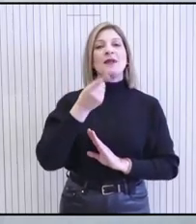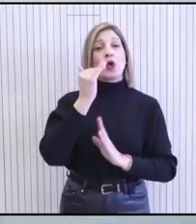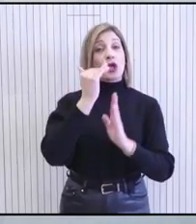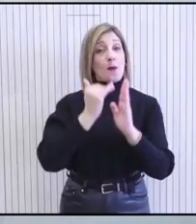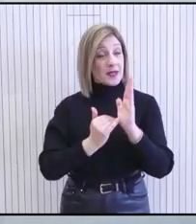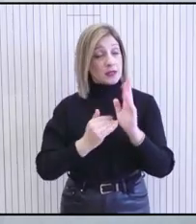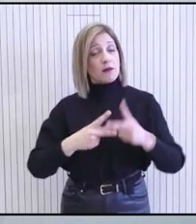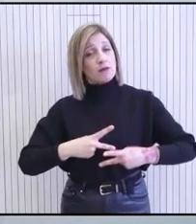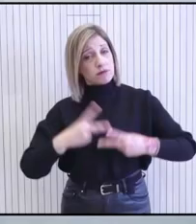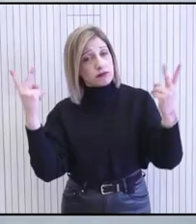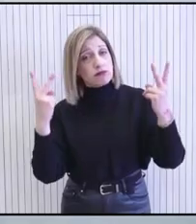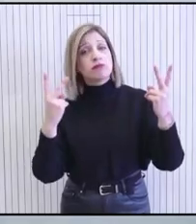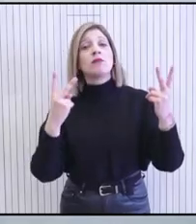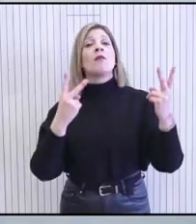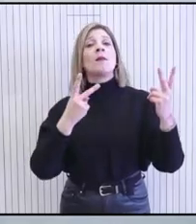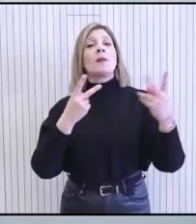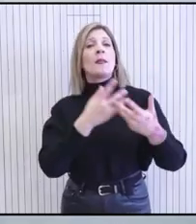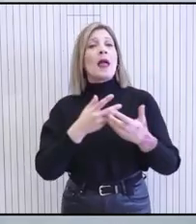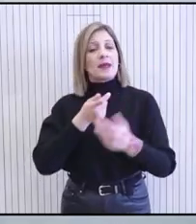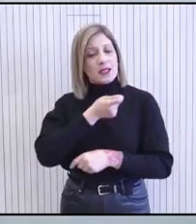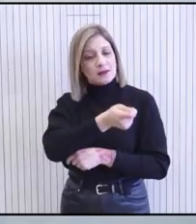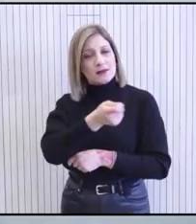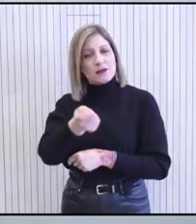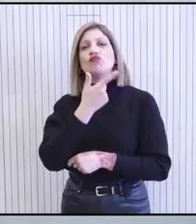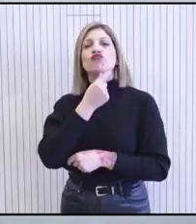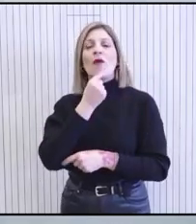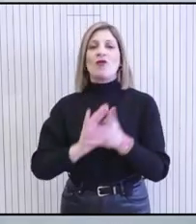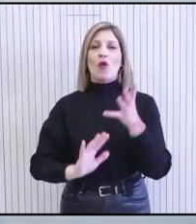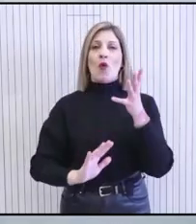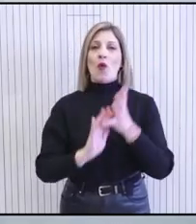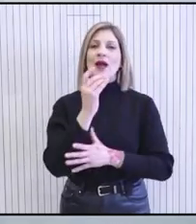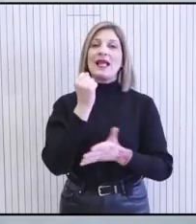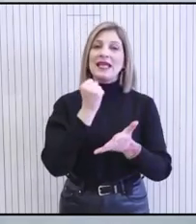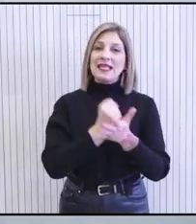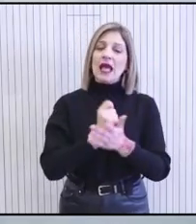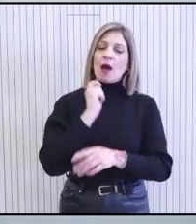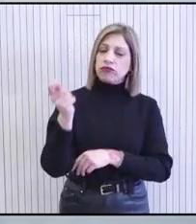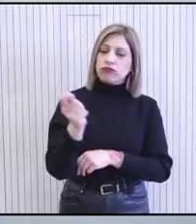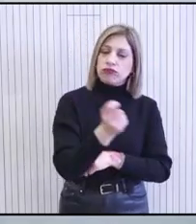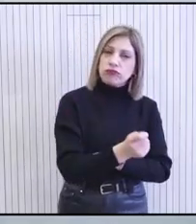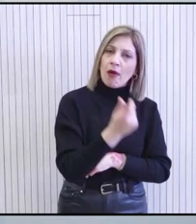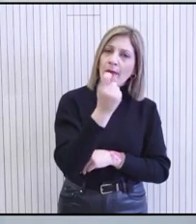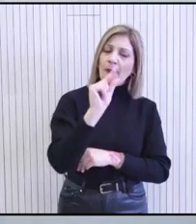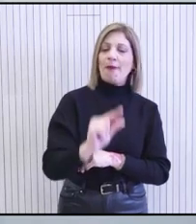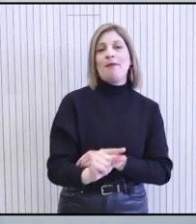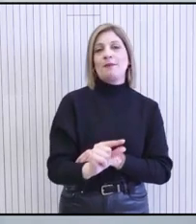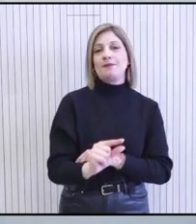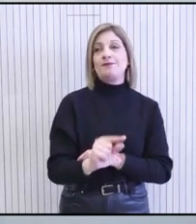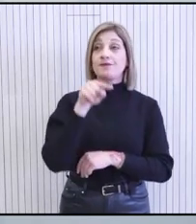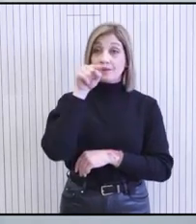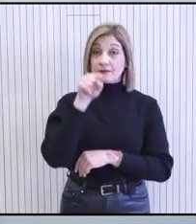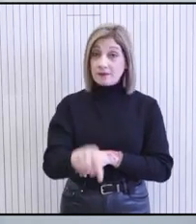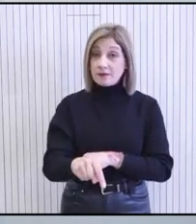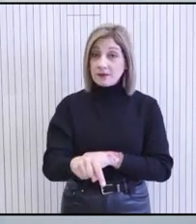επιτρέποντας τις επιχειρήσεις να χρηματοδοτούν πιο εύκολα την ανάπτυξή τους ή να προχωρούν σε επενδύσεις με μικρότερο κεφάλαιο. Μεσά από την